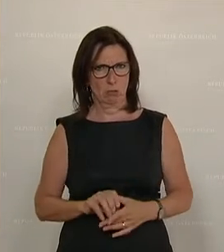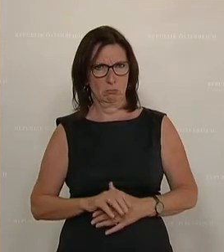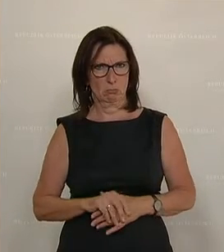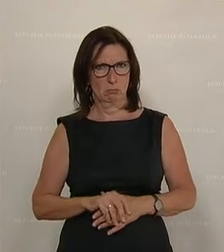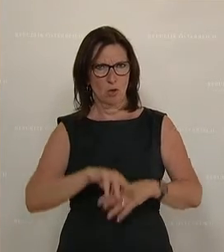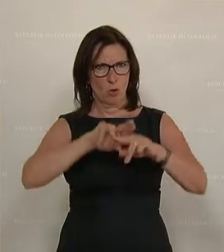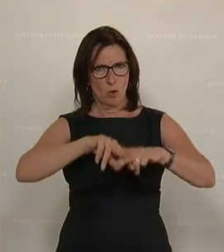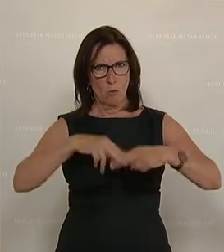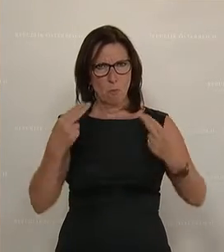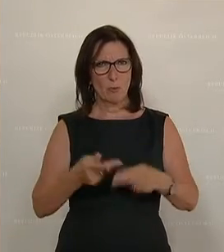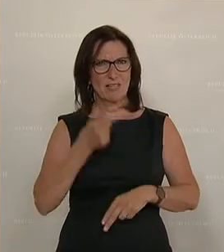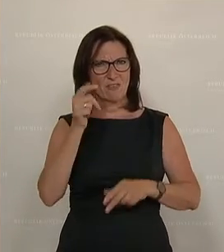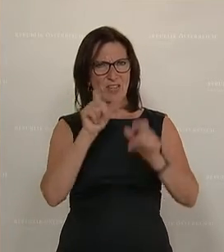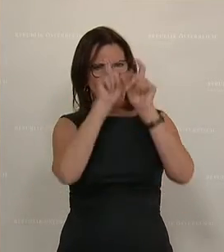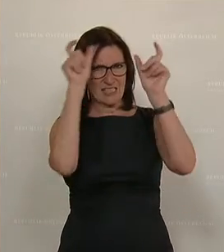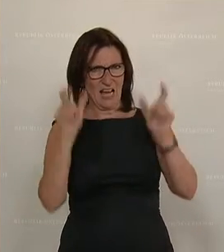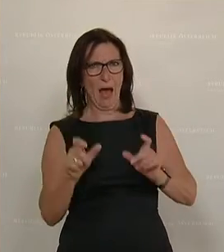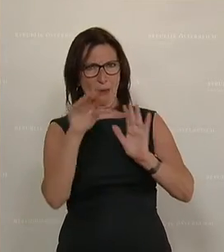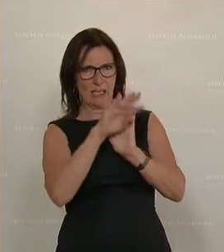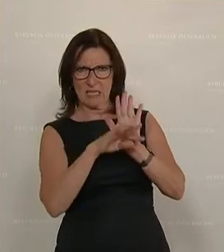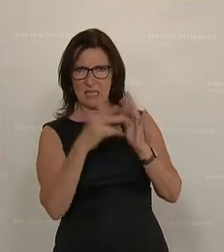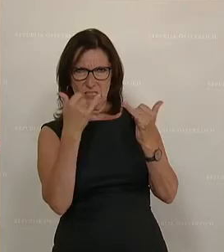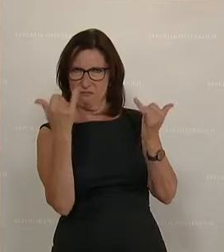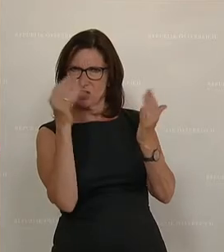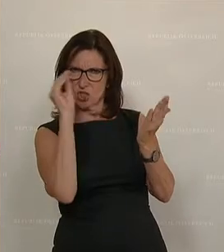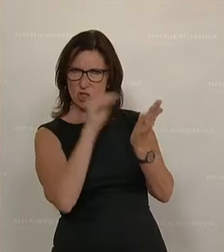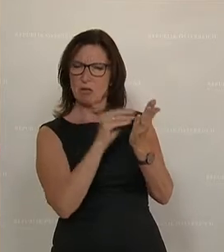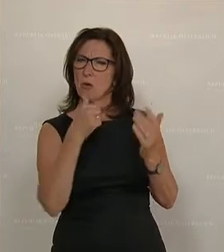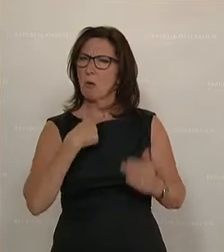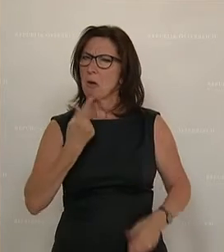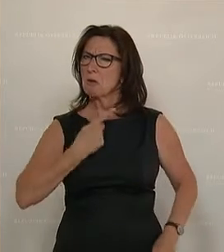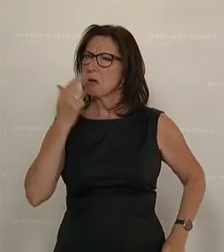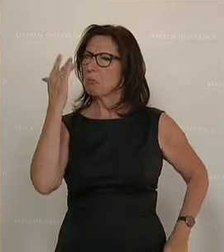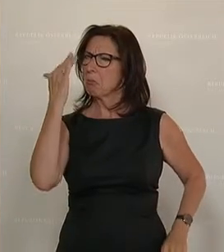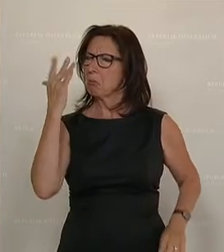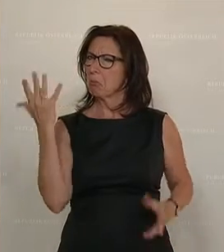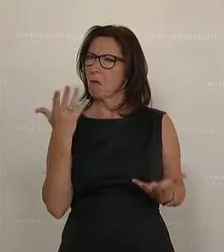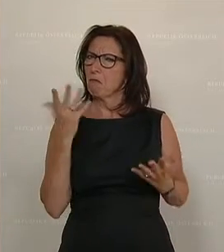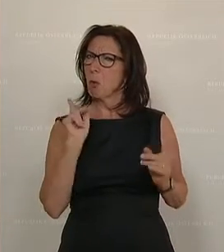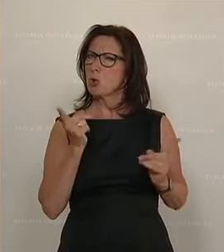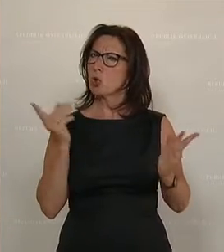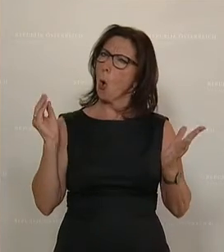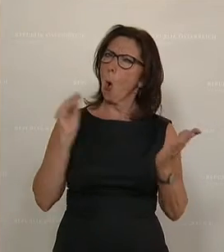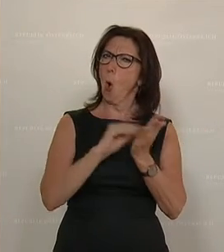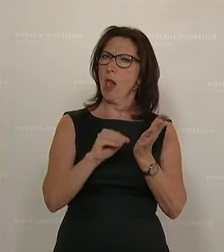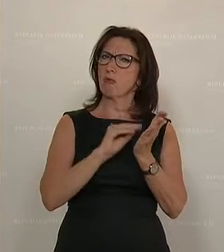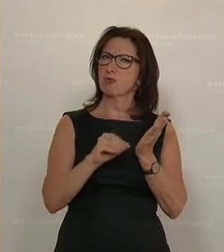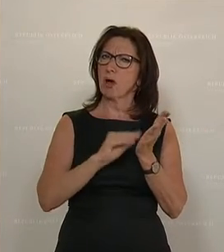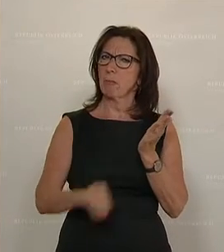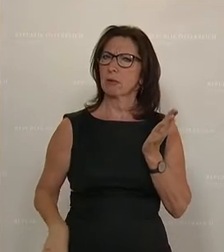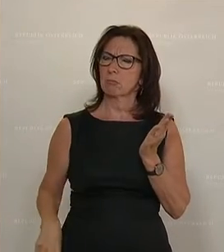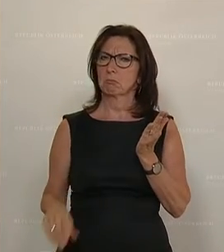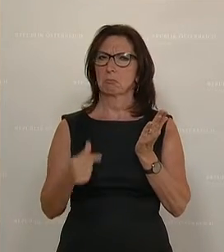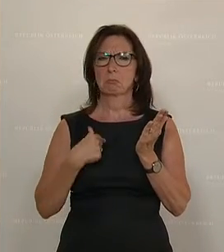Bundesfinanzrahmengesetz abgebildet. Und da hat man die Frage gestellt, wo müsste man denn das abbilden? In der